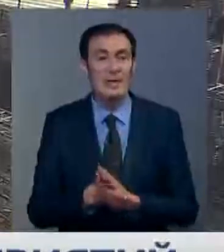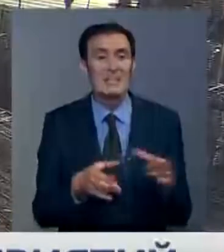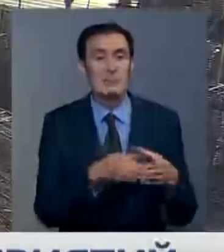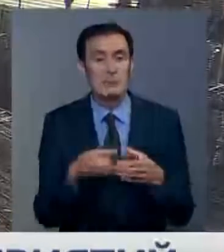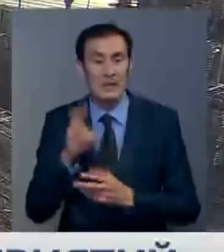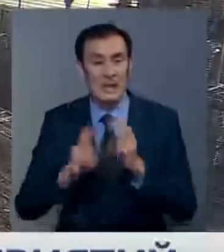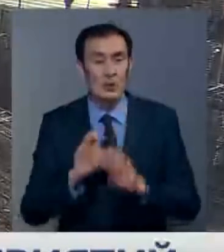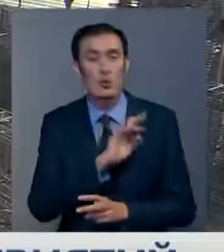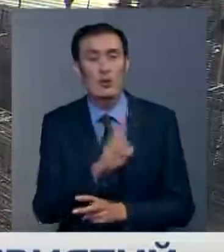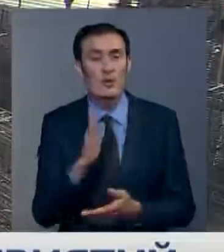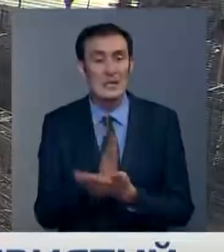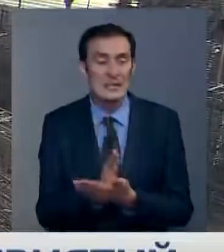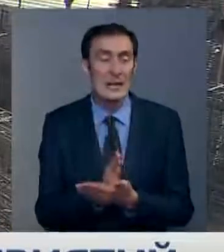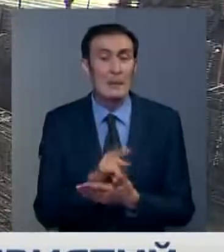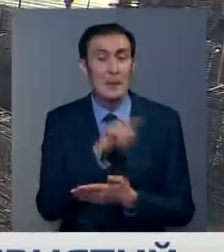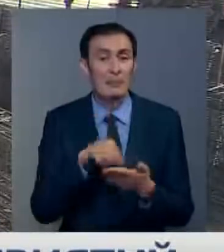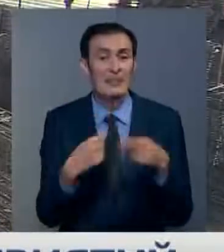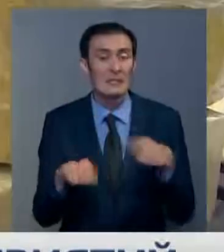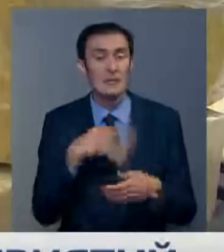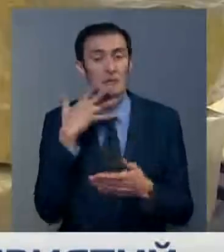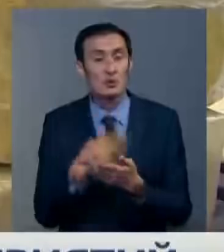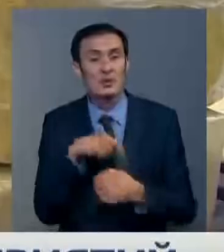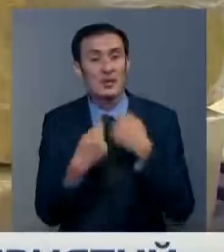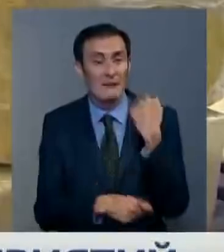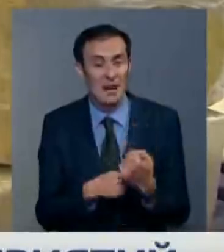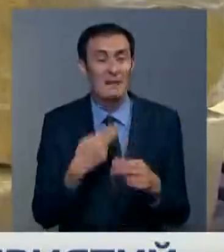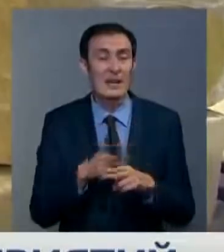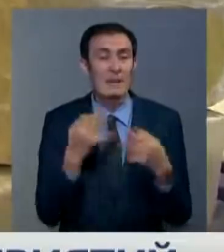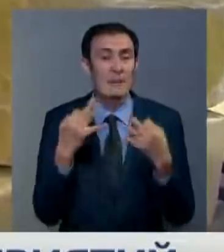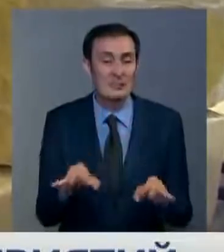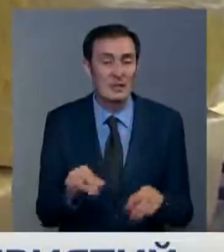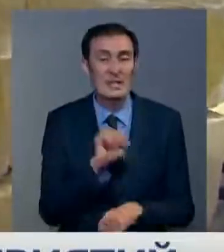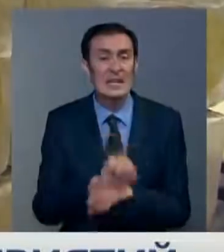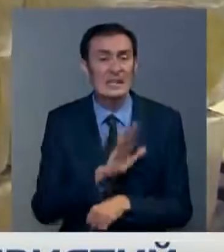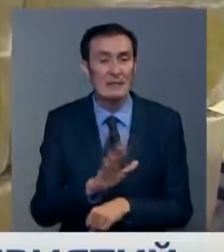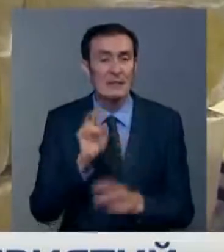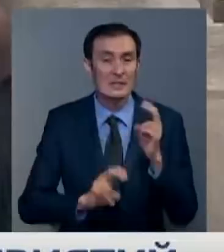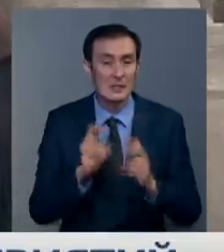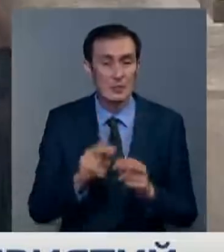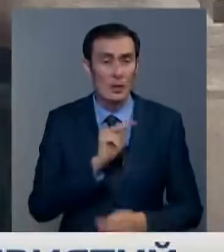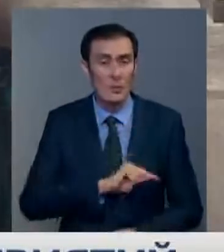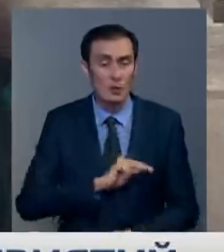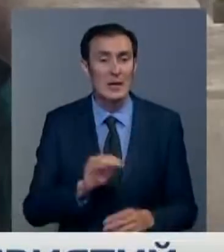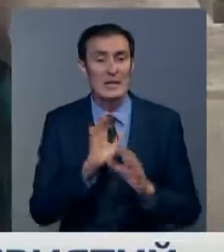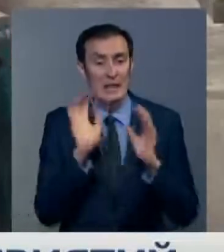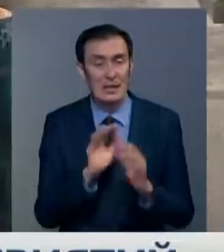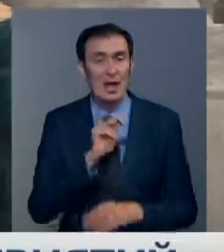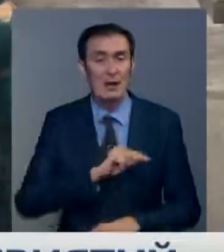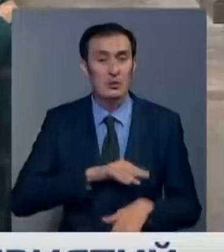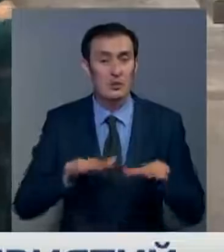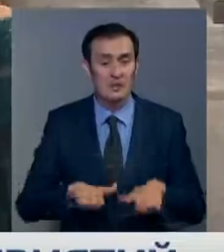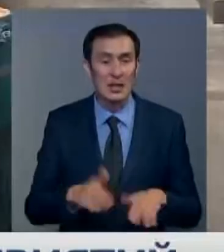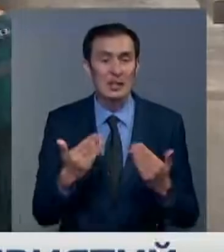предприятиями, которых есть проблемы со сбытом собственной продукции. Это позволит не останавливать производственный процесс и сохранить рабочие места.